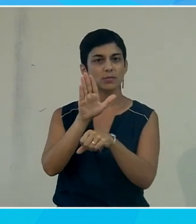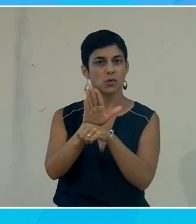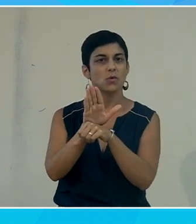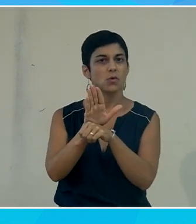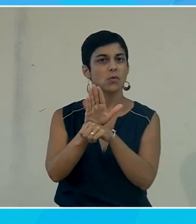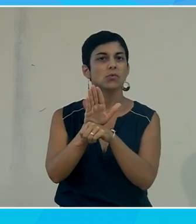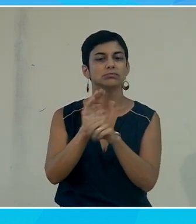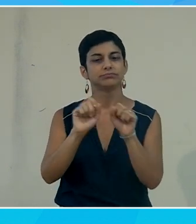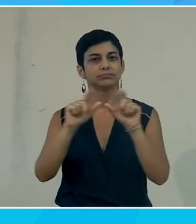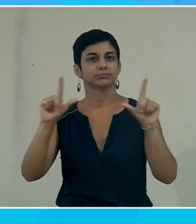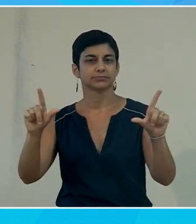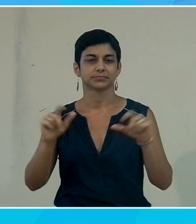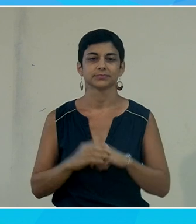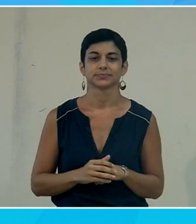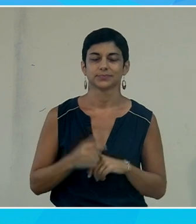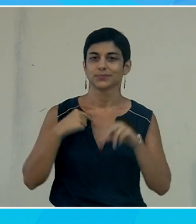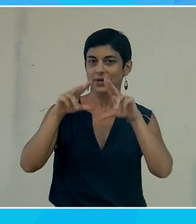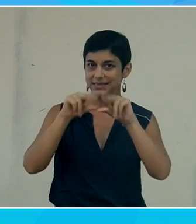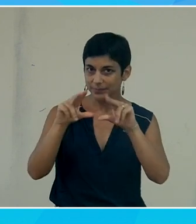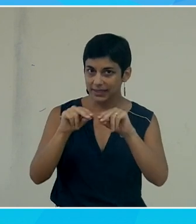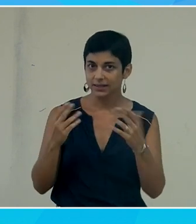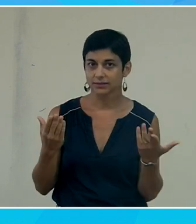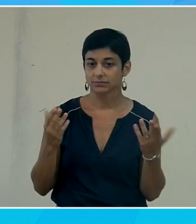démo, je vais expliquer un petit peu comment on fait